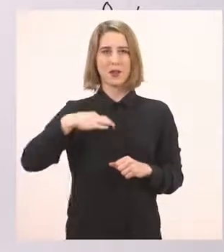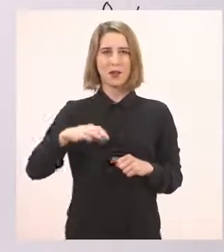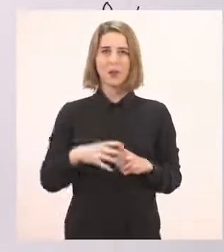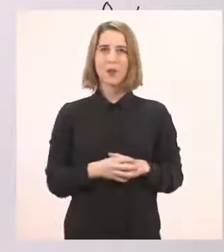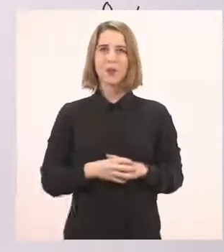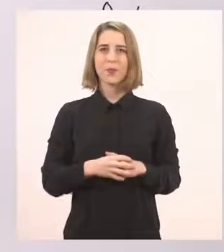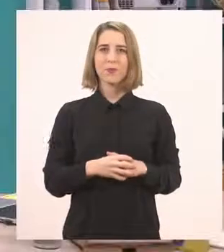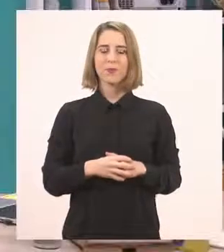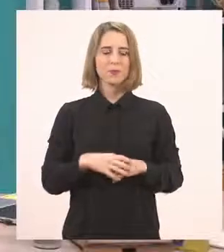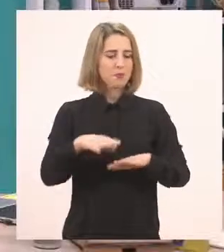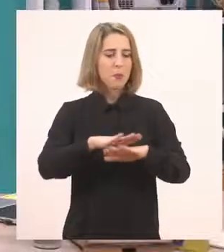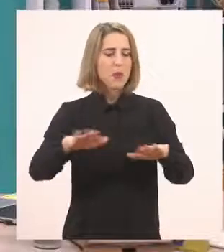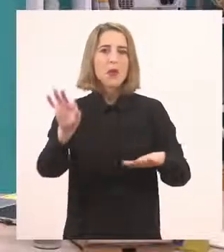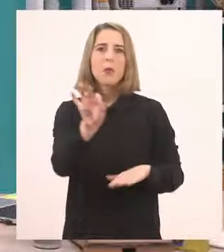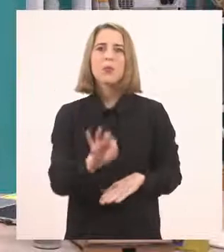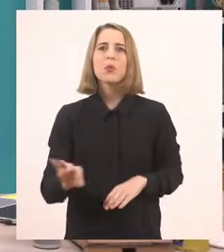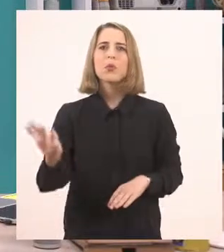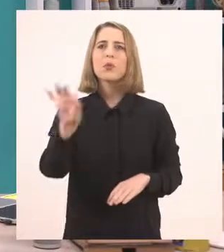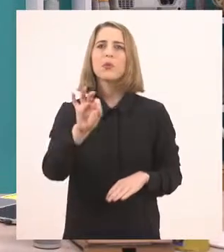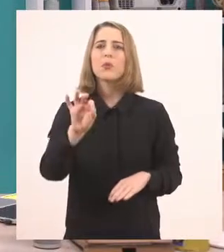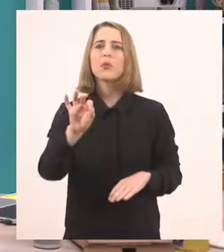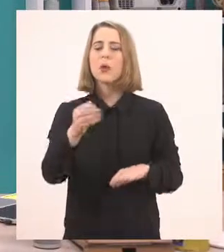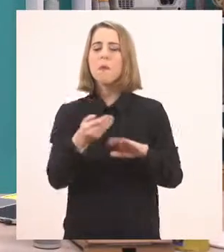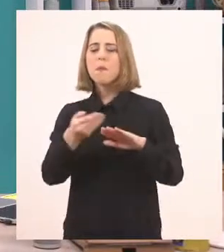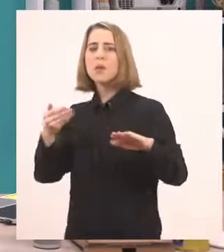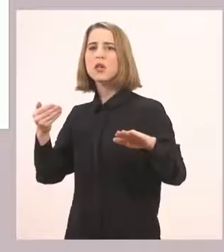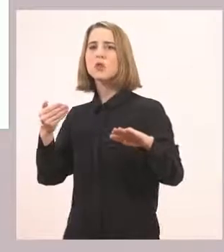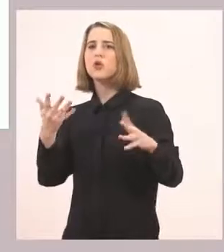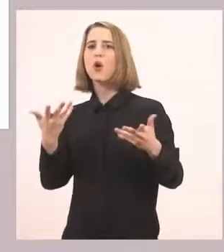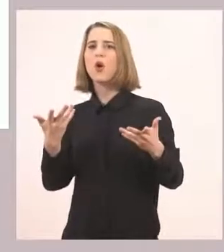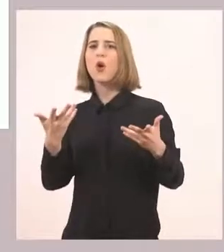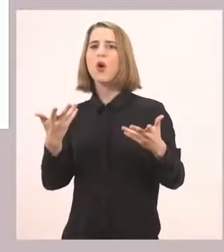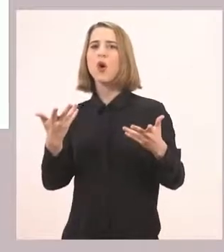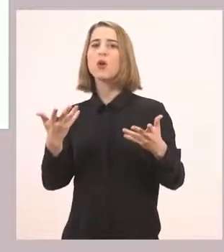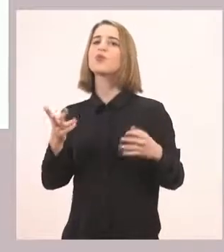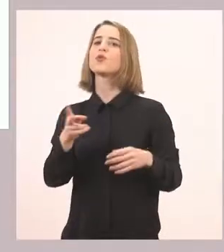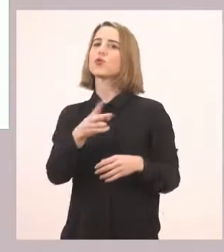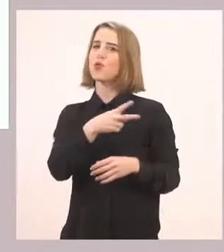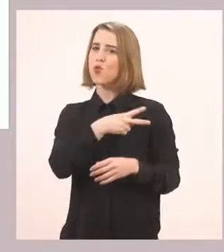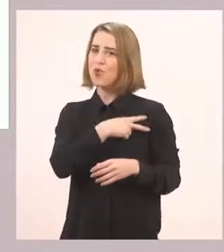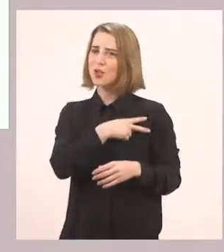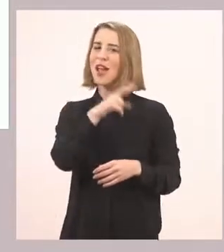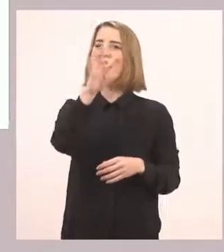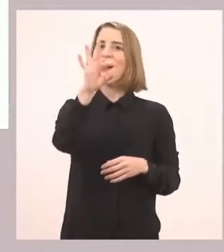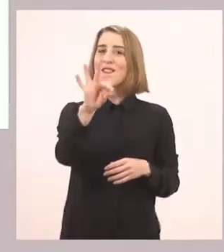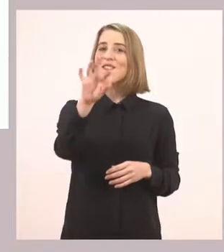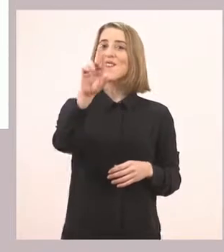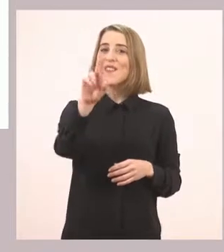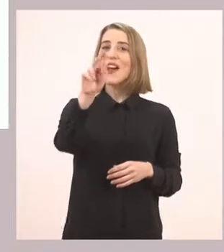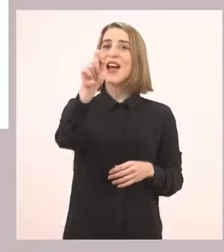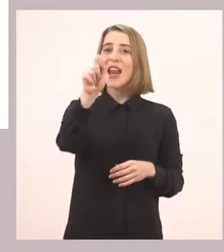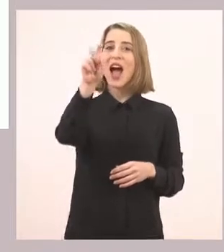Πού βρίσκονται τα παιδιά? Βγάλαμε πίσω από έναν πέτρινο φράχτη. Ο φράχτης.